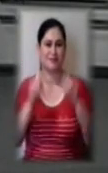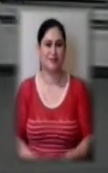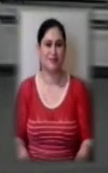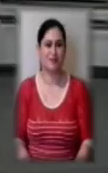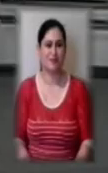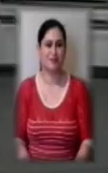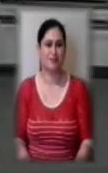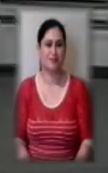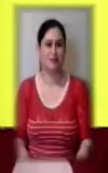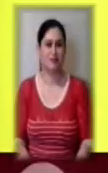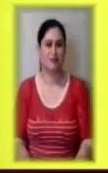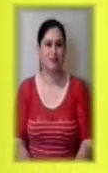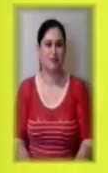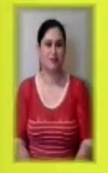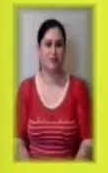19-й.